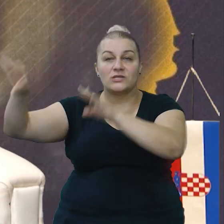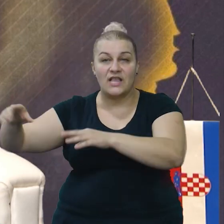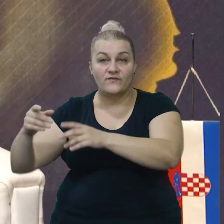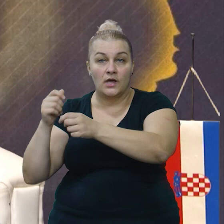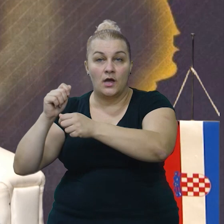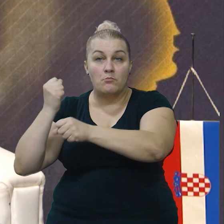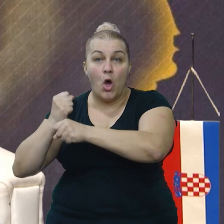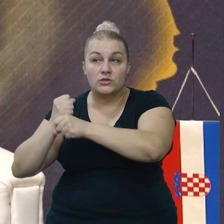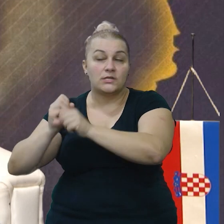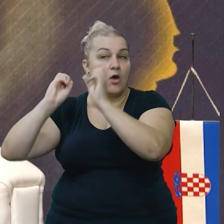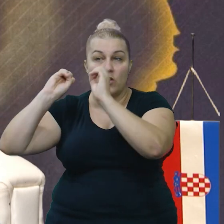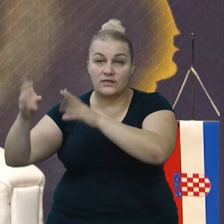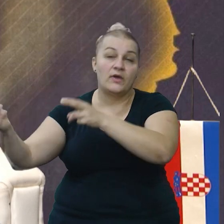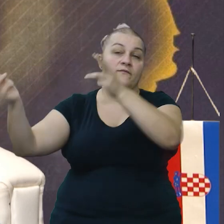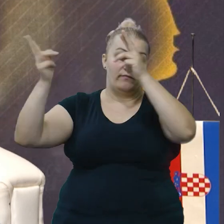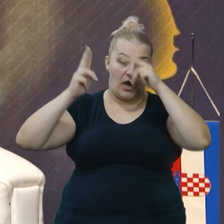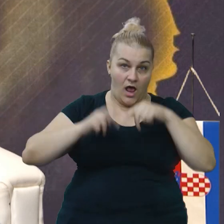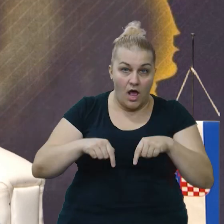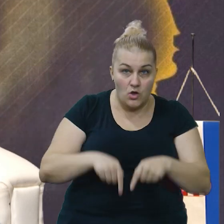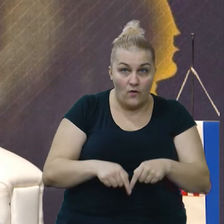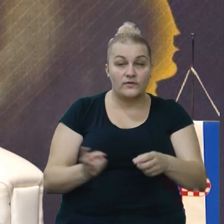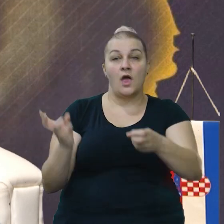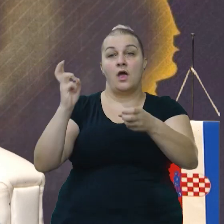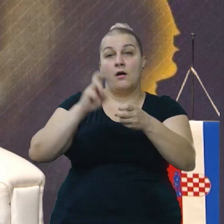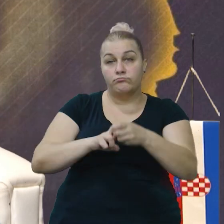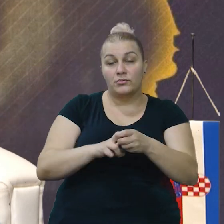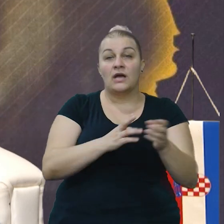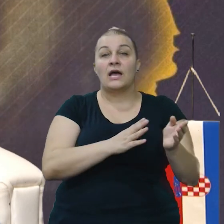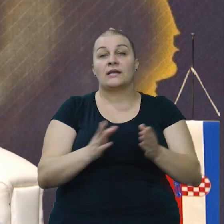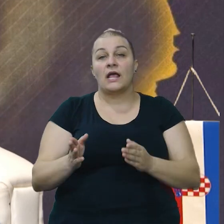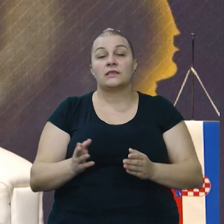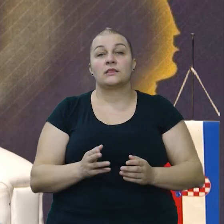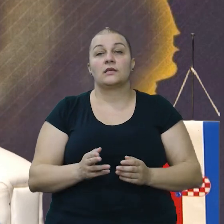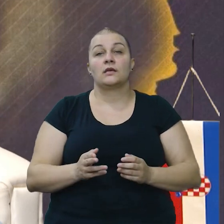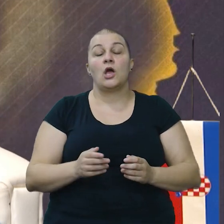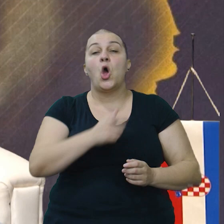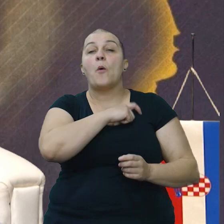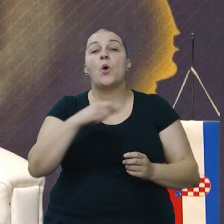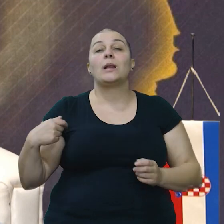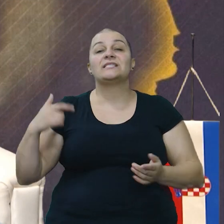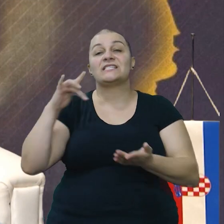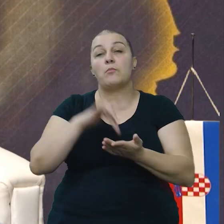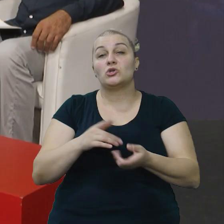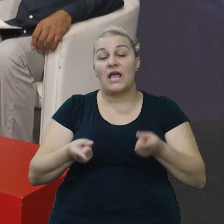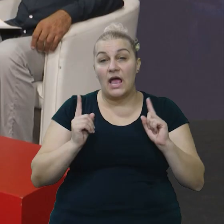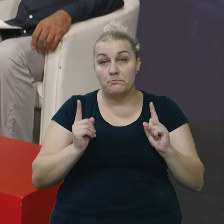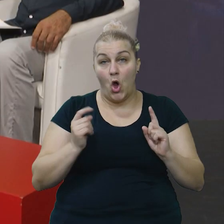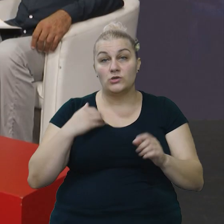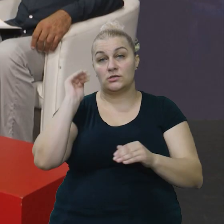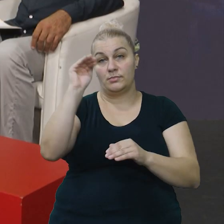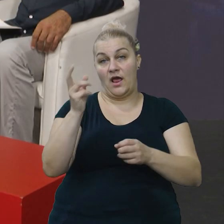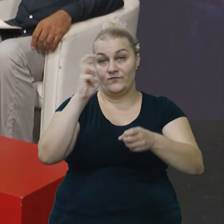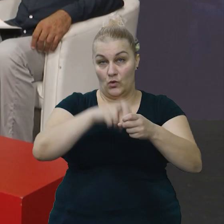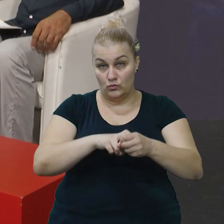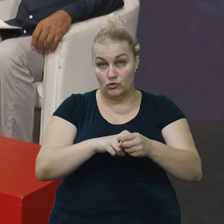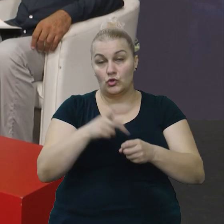vraćam se nazad u redove zahtjev u policijsku postaju imocke. U